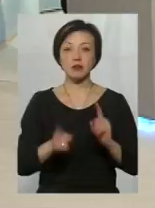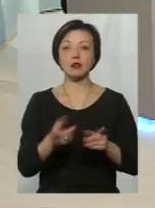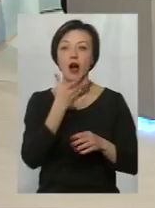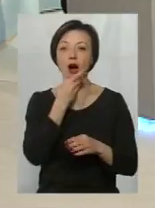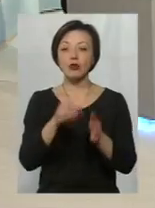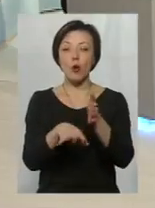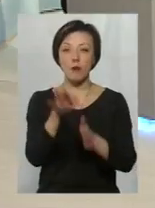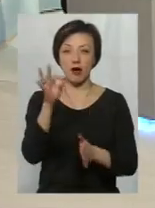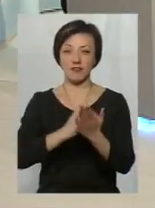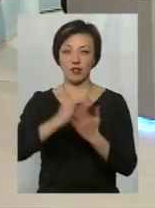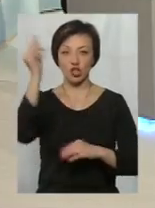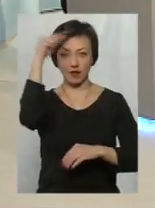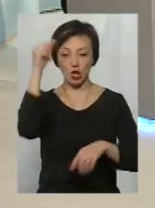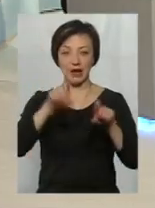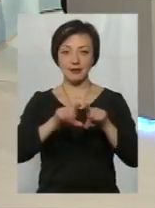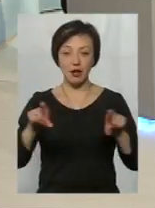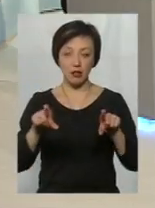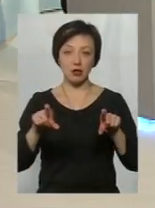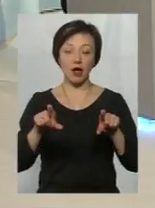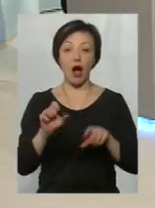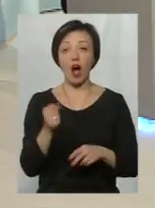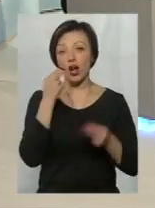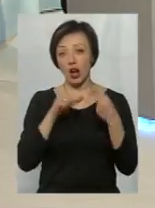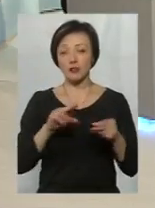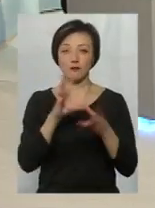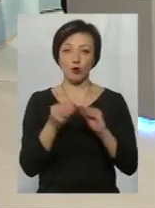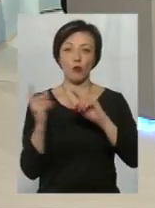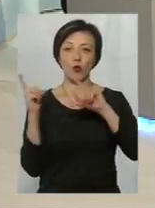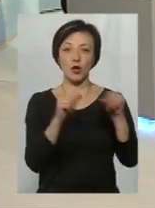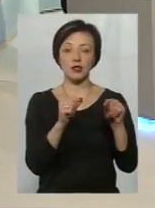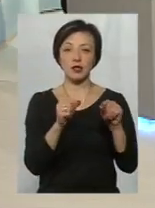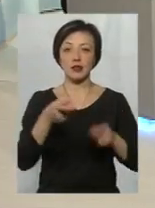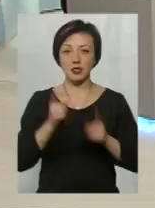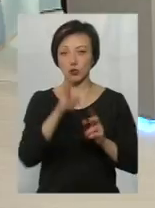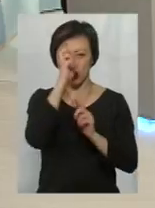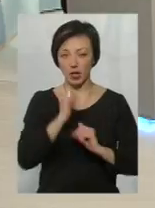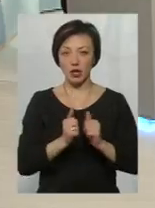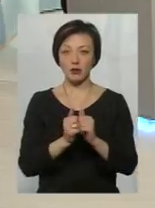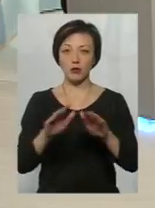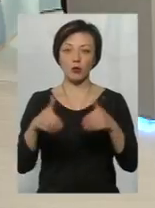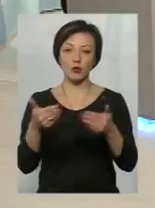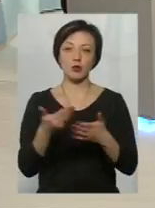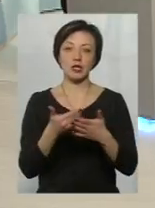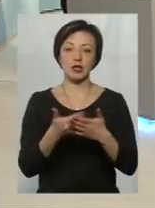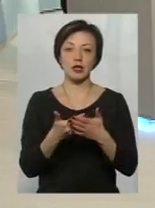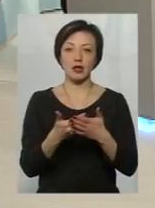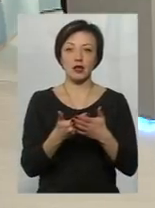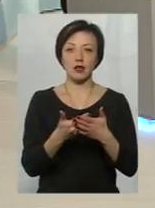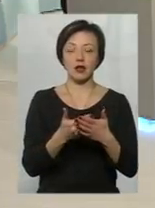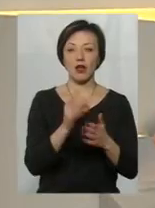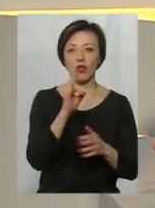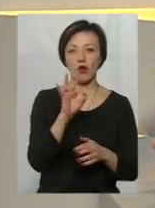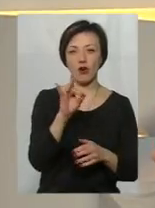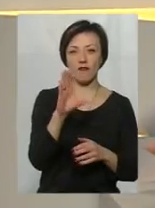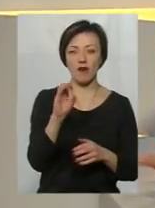гарно обрати вищий навчальний заклад, а краще всього, мабуть, поїхати в дійсно країну, яка пропонує, наприклад, знову таки, скандинавські країни і так далі.